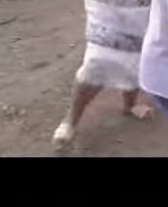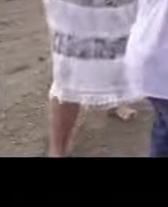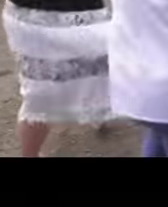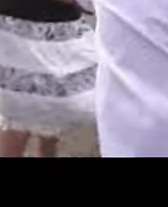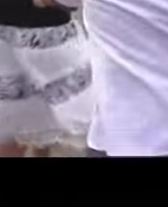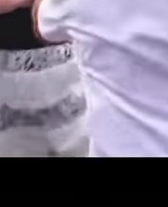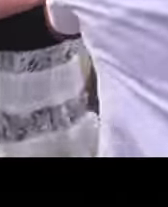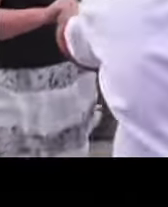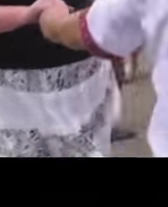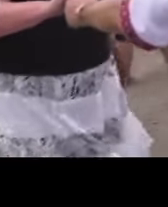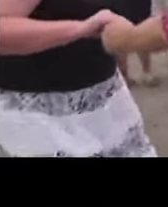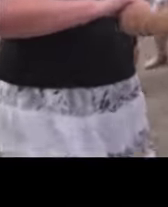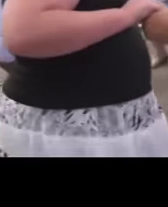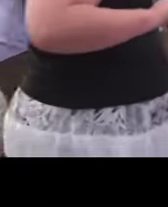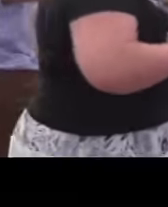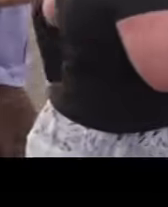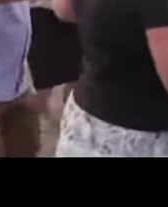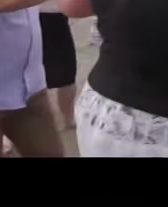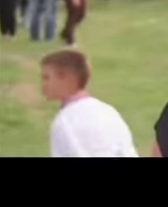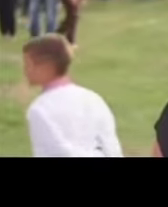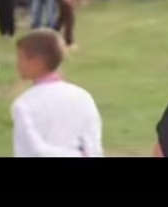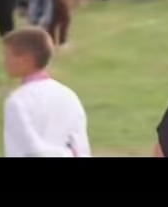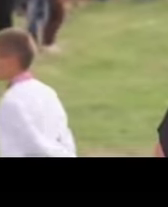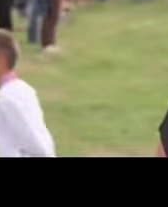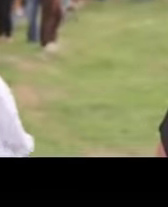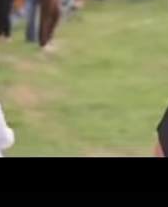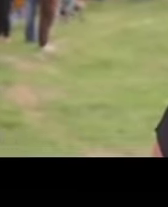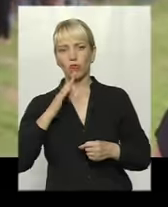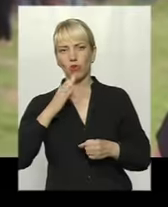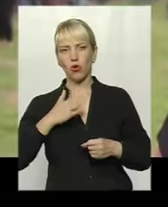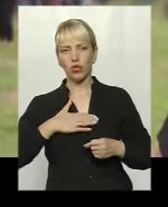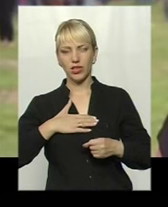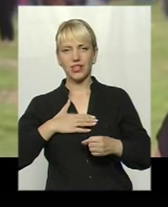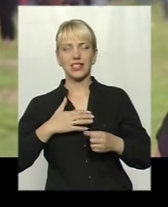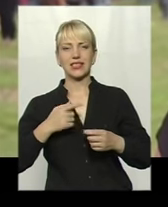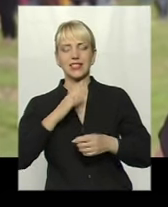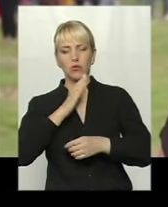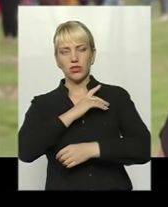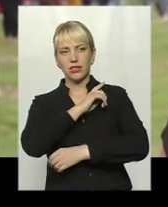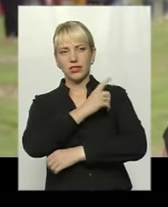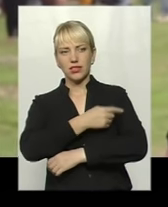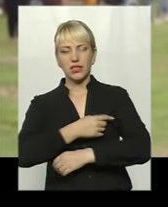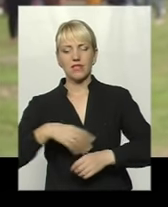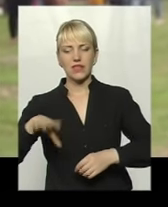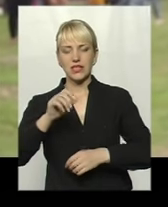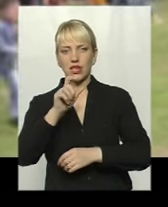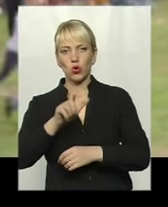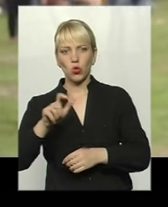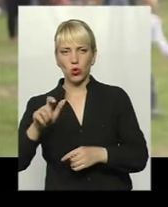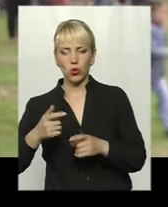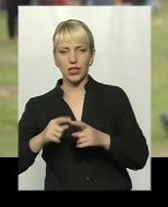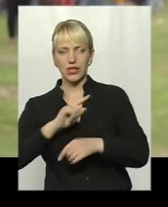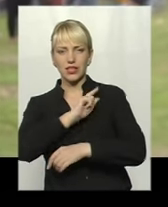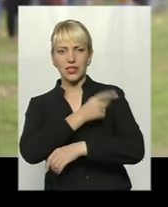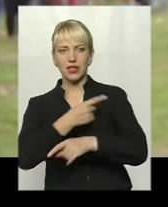Моя сила в моїх друзях, в моїй команді, моїх старостах, в моїх людях села, в людях сіл. І сила в тому,